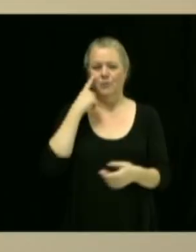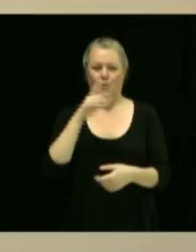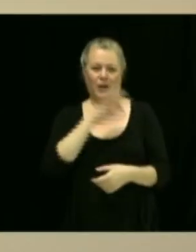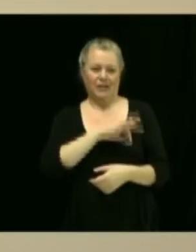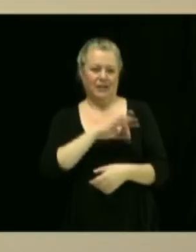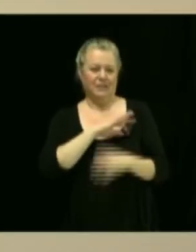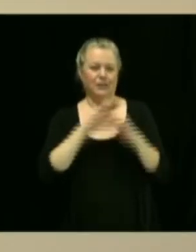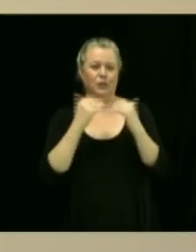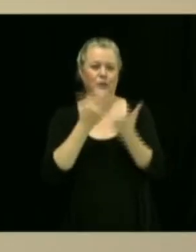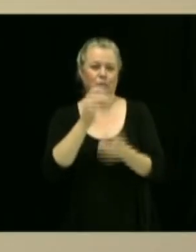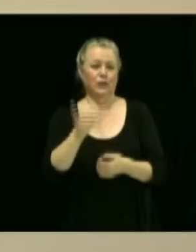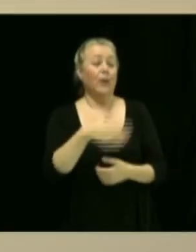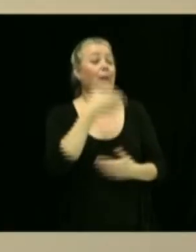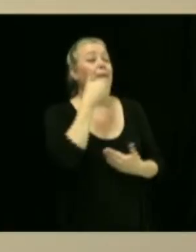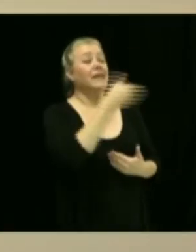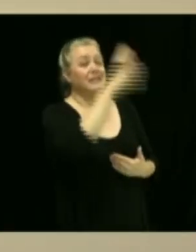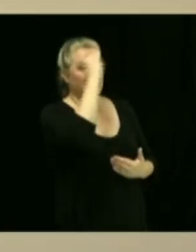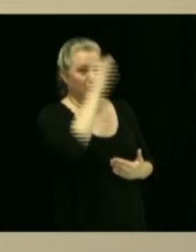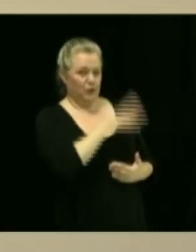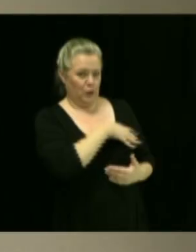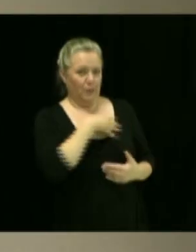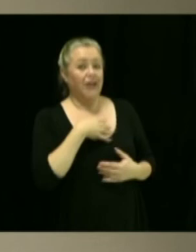Merci, M. le maire. J'ai hâte. Ça fait plaisir.